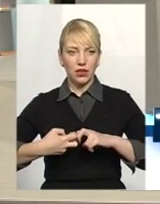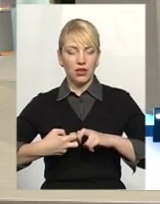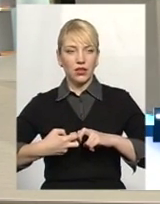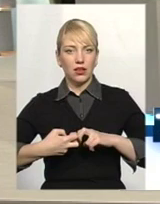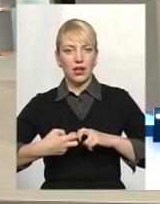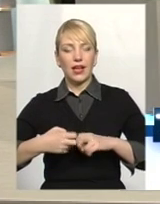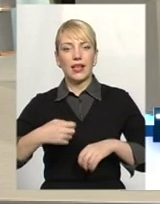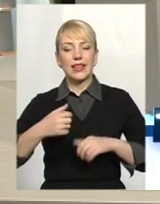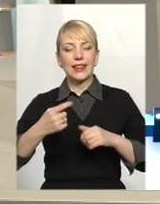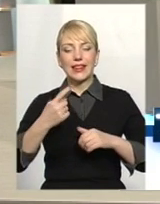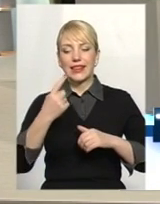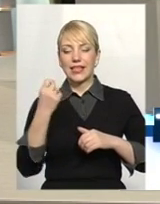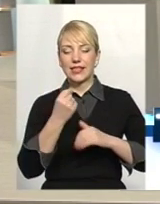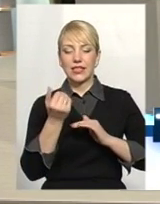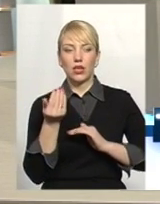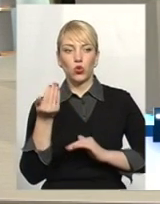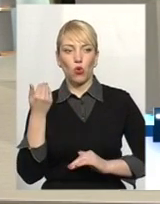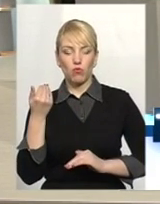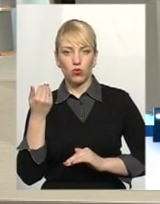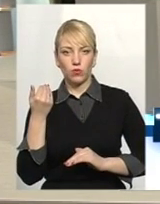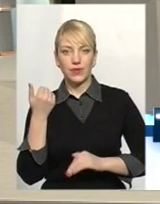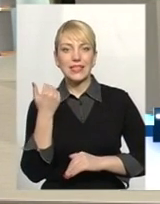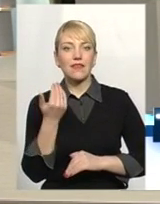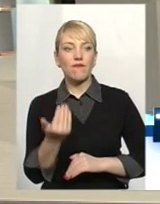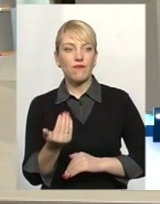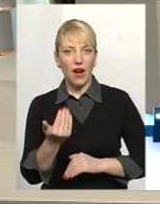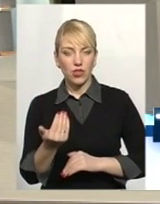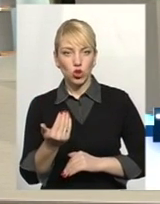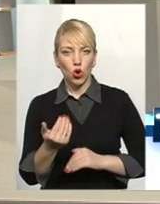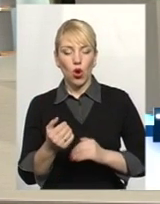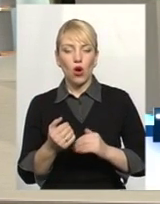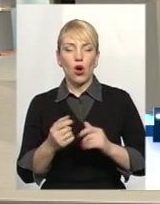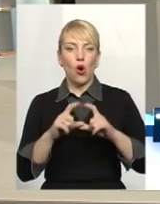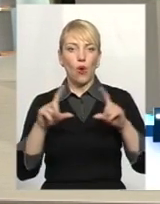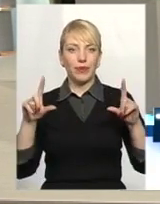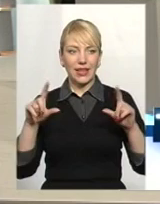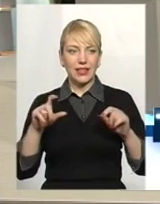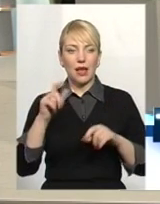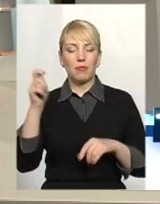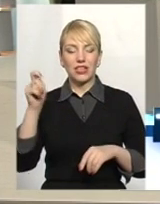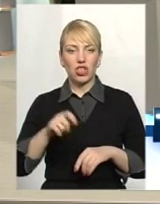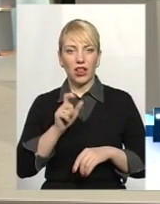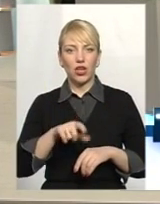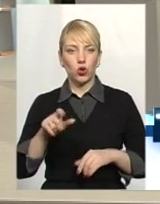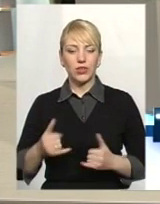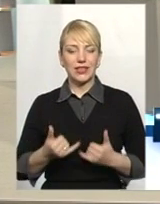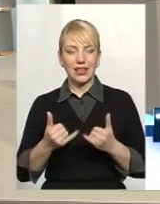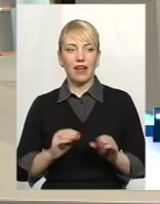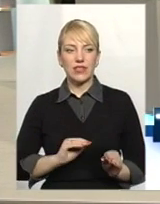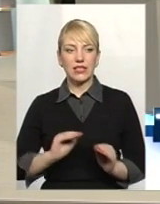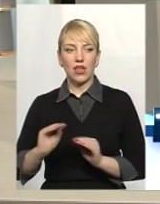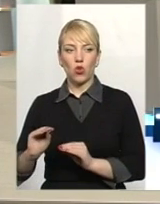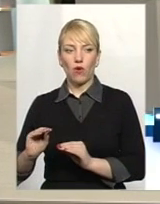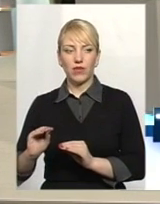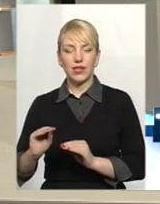Неділю тому з вашого об'єднання приїжджали люди для встановлення